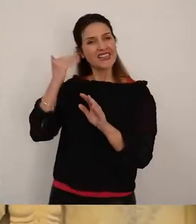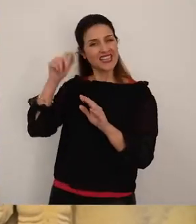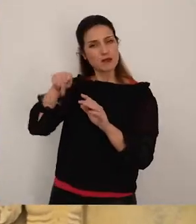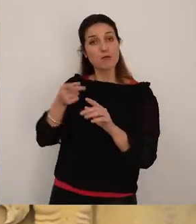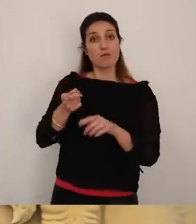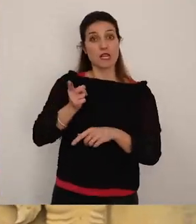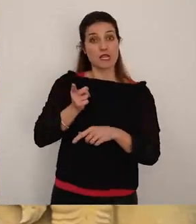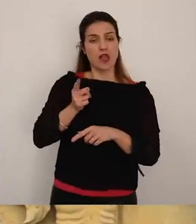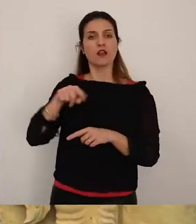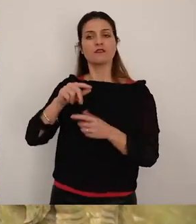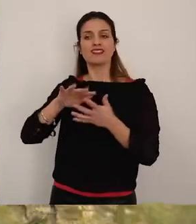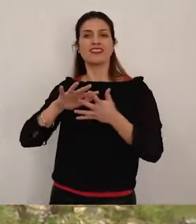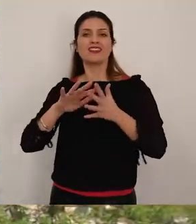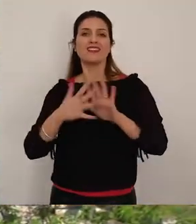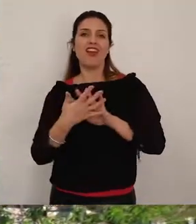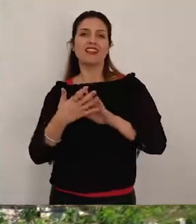Cannule